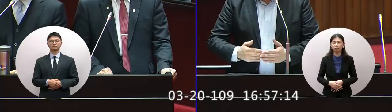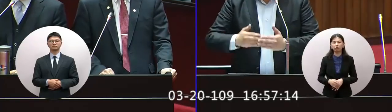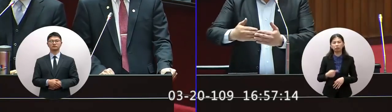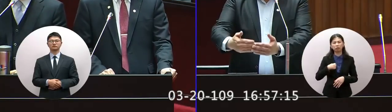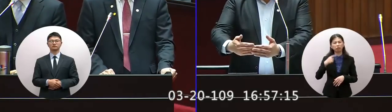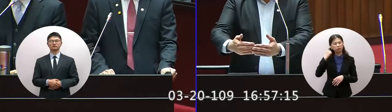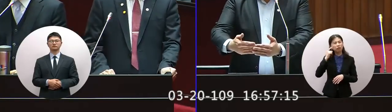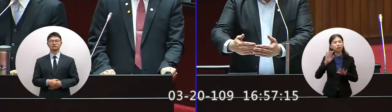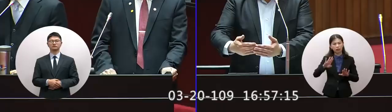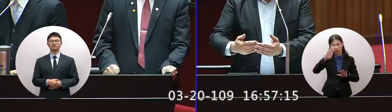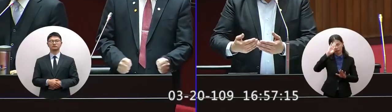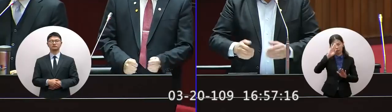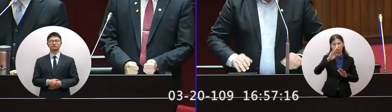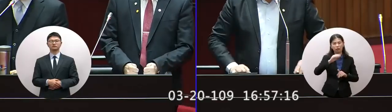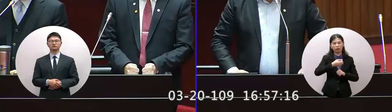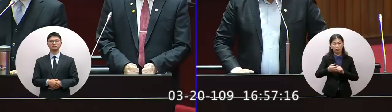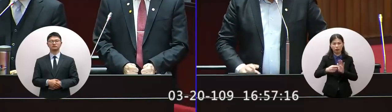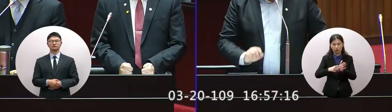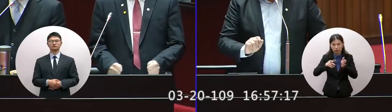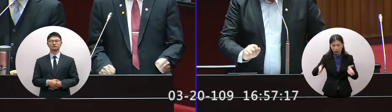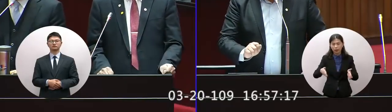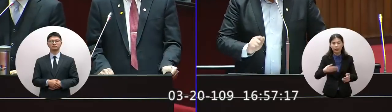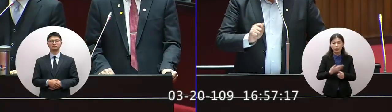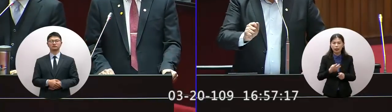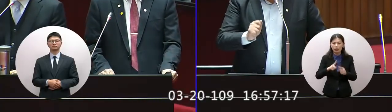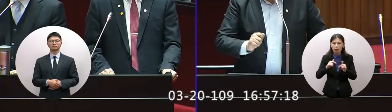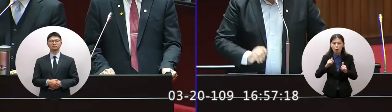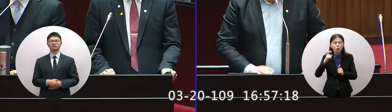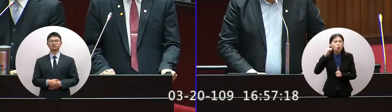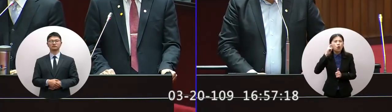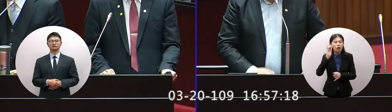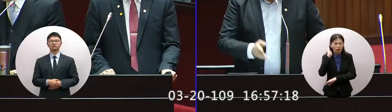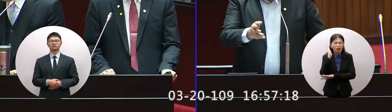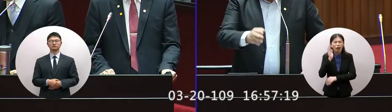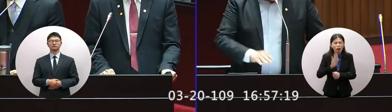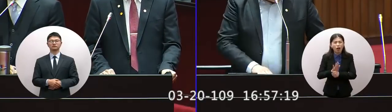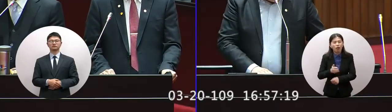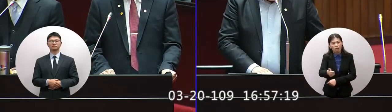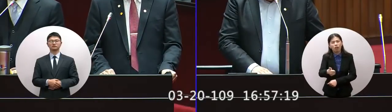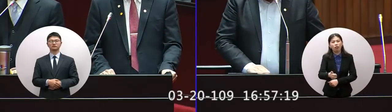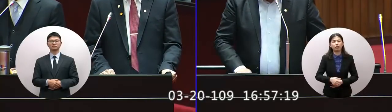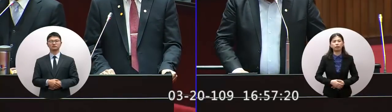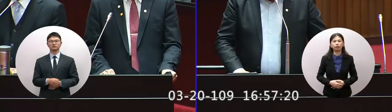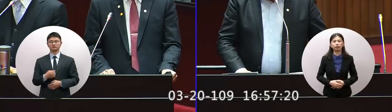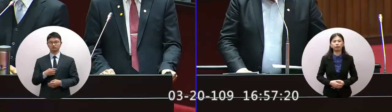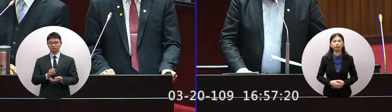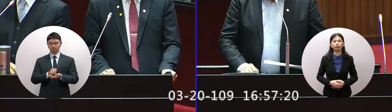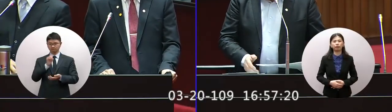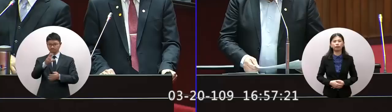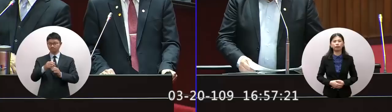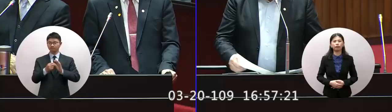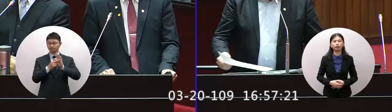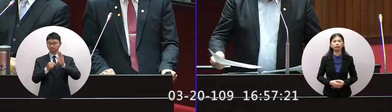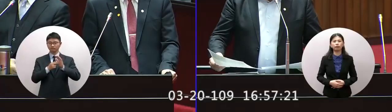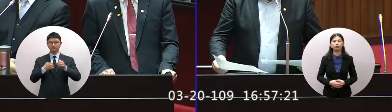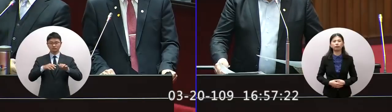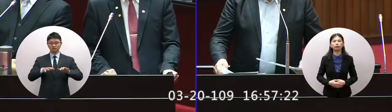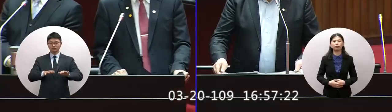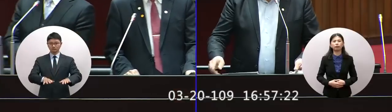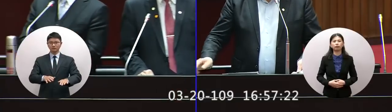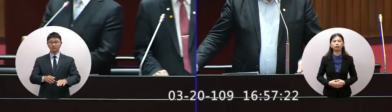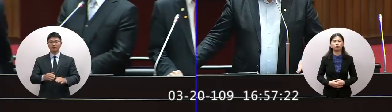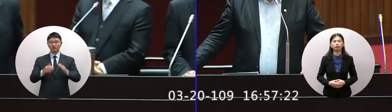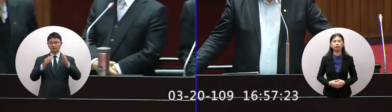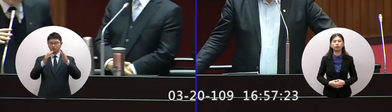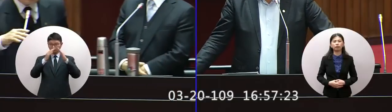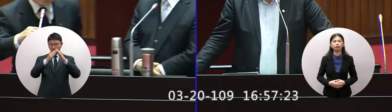有時候走就走會緊繃讓民眾感受到政府那個溫度來財政部長跟委員報告事實上我們現在因為防禍